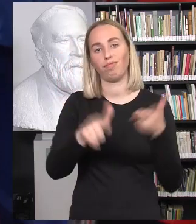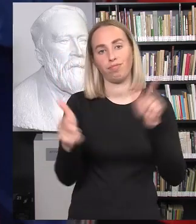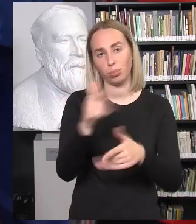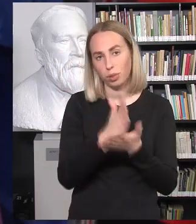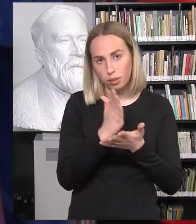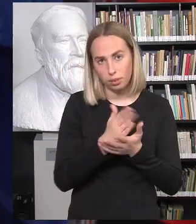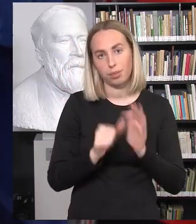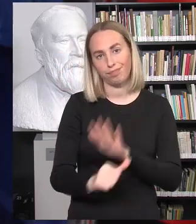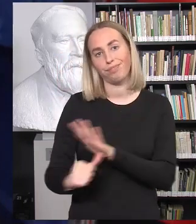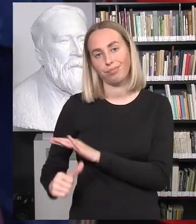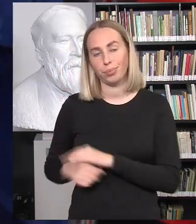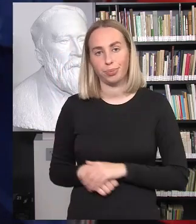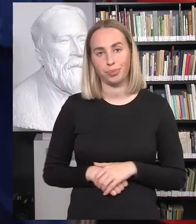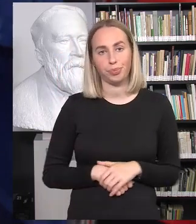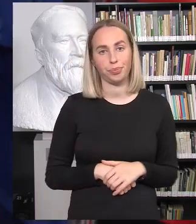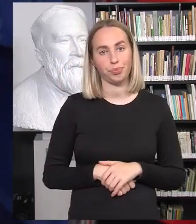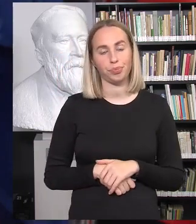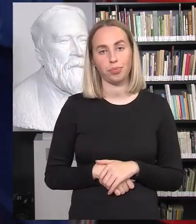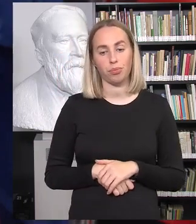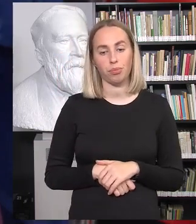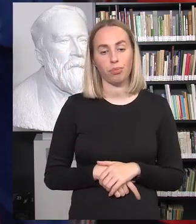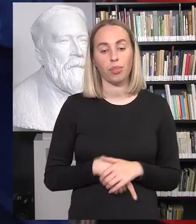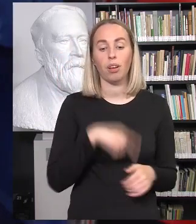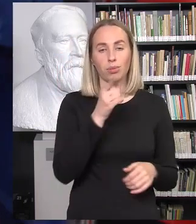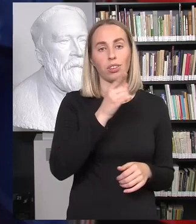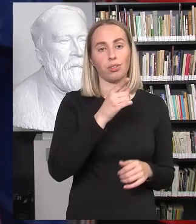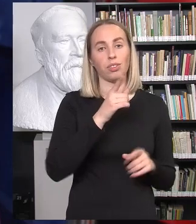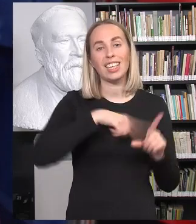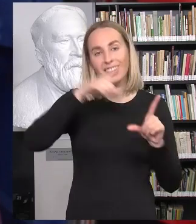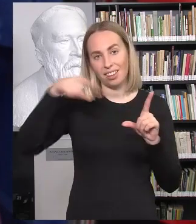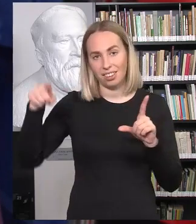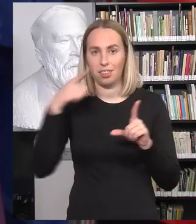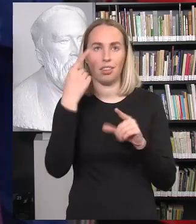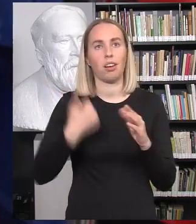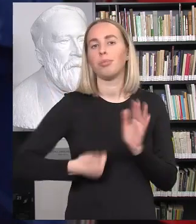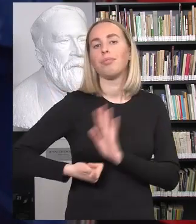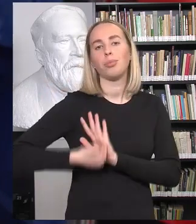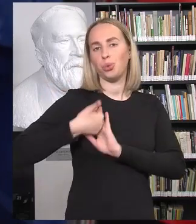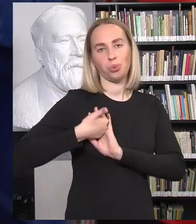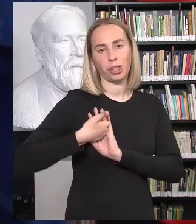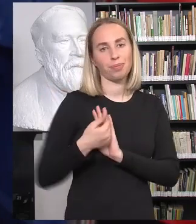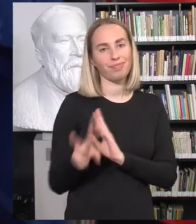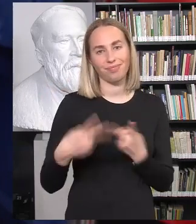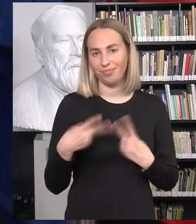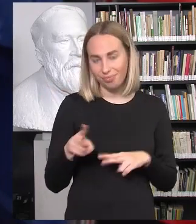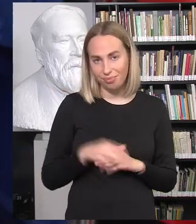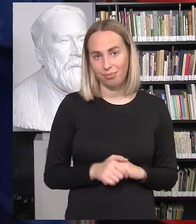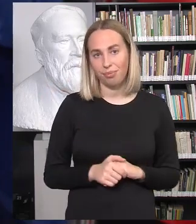šitą statistiką galime tikrai nesididžiuoti per daug, esame